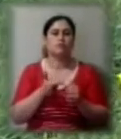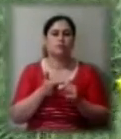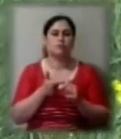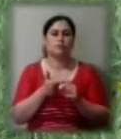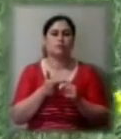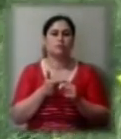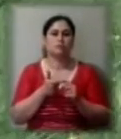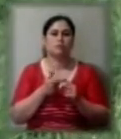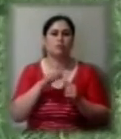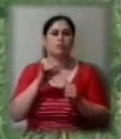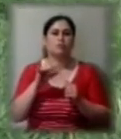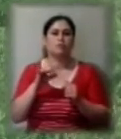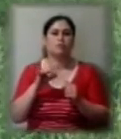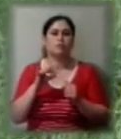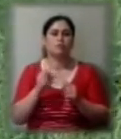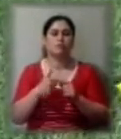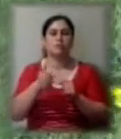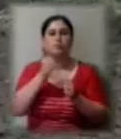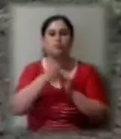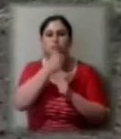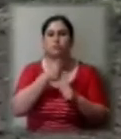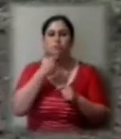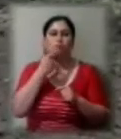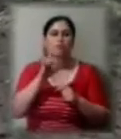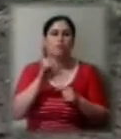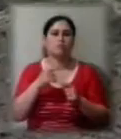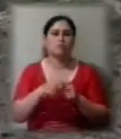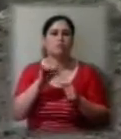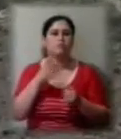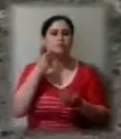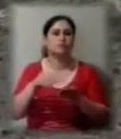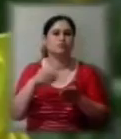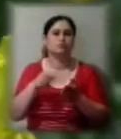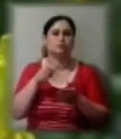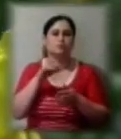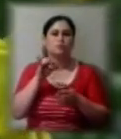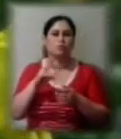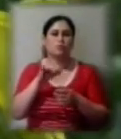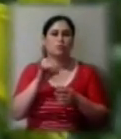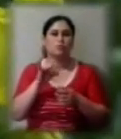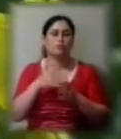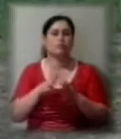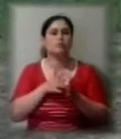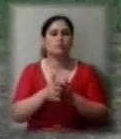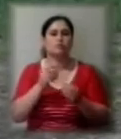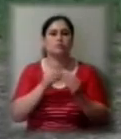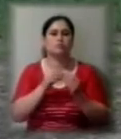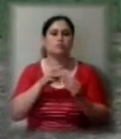Щороку, говорить Олексій, їх підприємство закуповує тисячі тонн добрив, на які витрачає десятки мільйонів гривень.